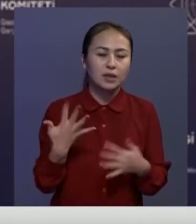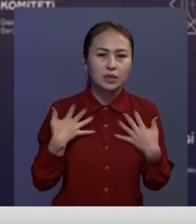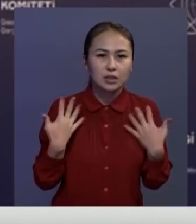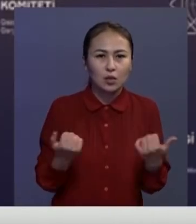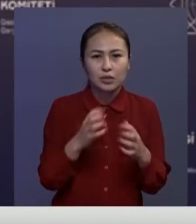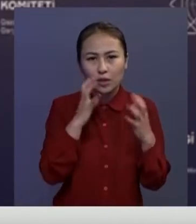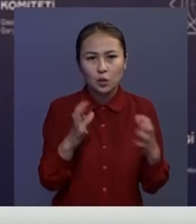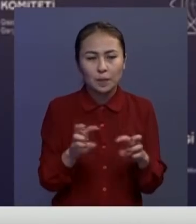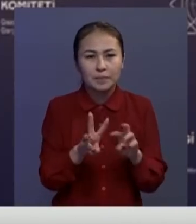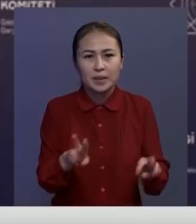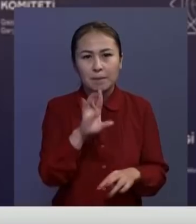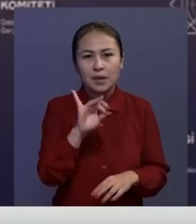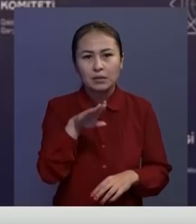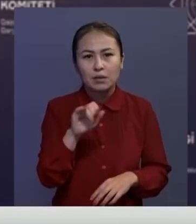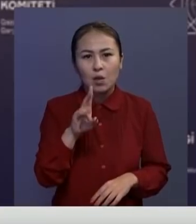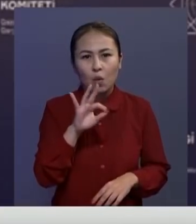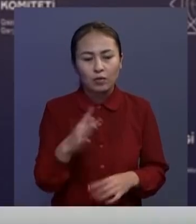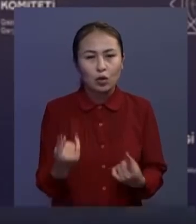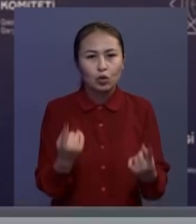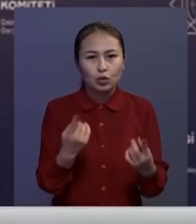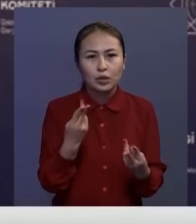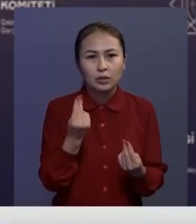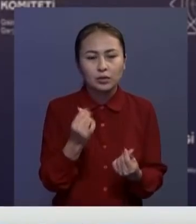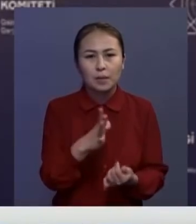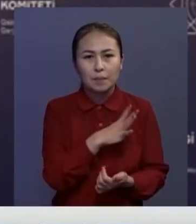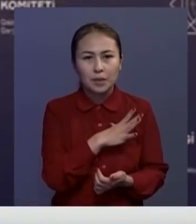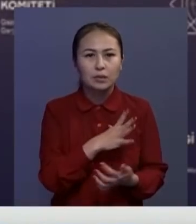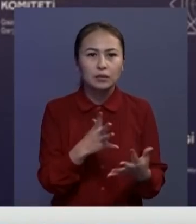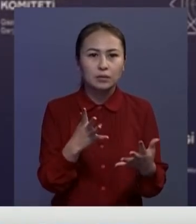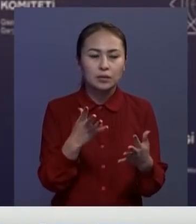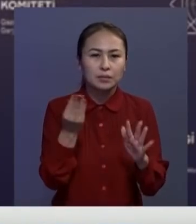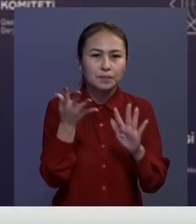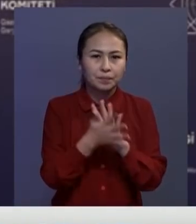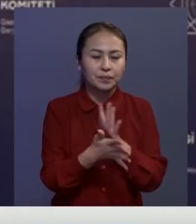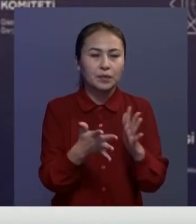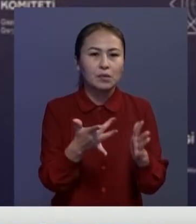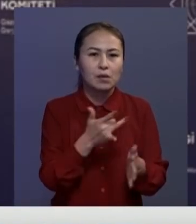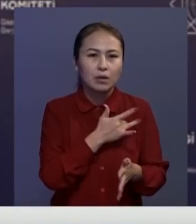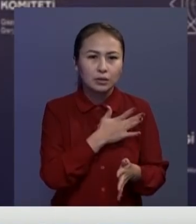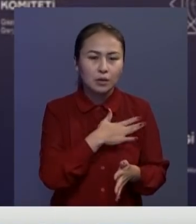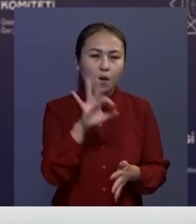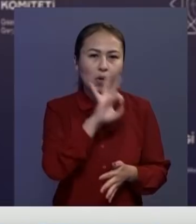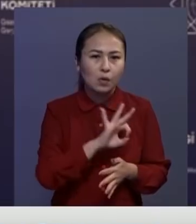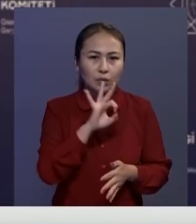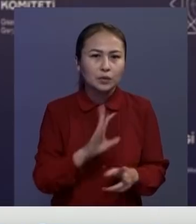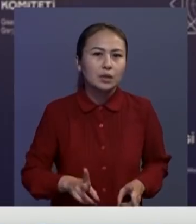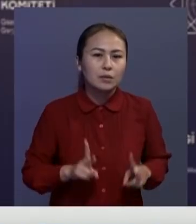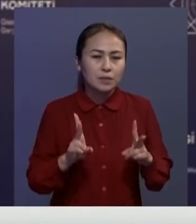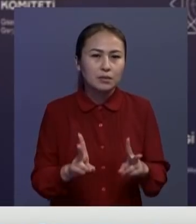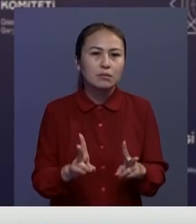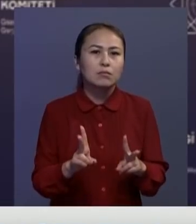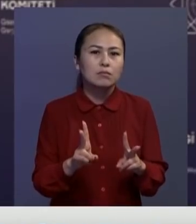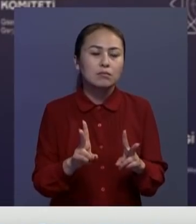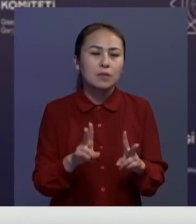министері бір таныфқа қатысты аса үрі көлімде бүжет қаражатын ұсырап ету фактісін бойынша қылмыстық ұсты тергеуде.